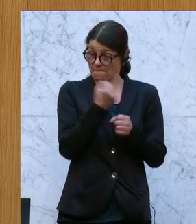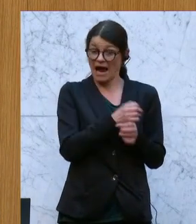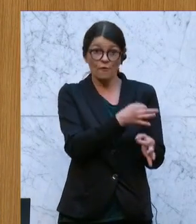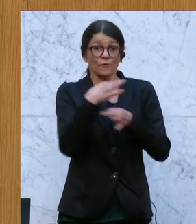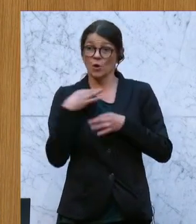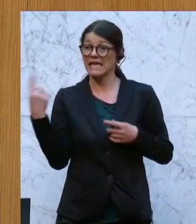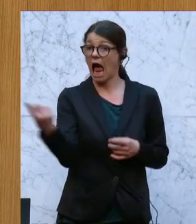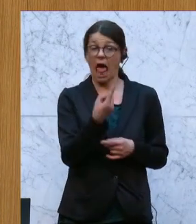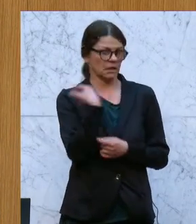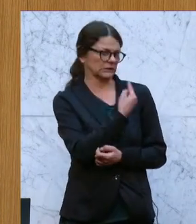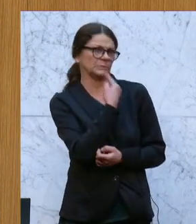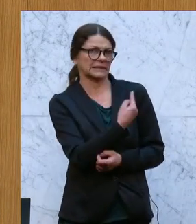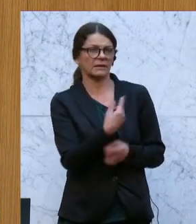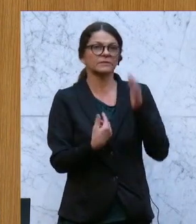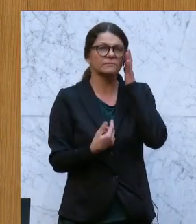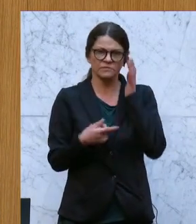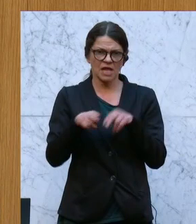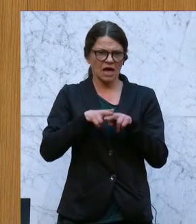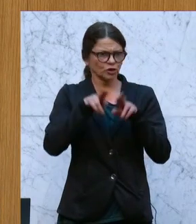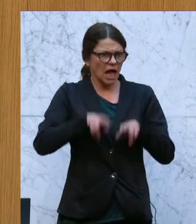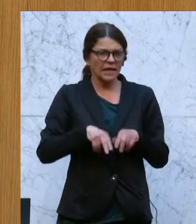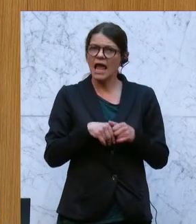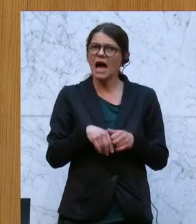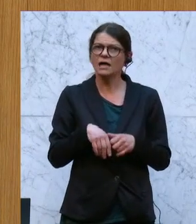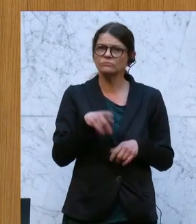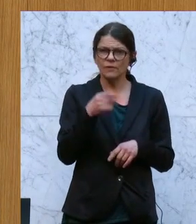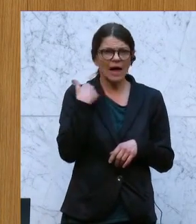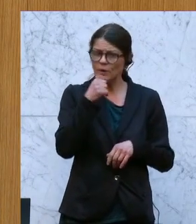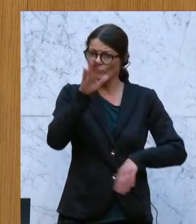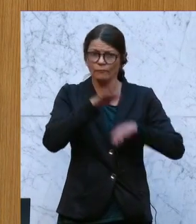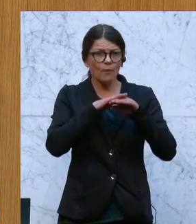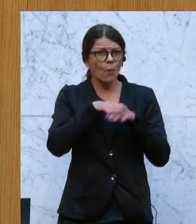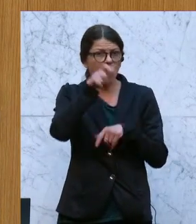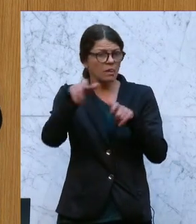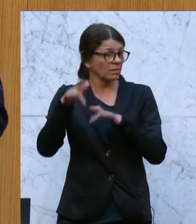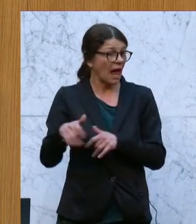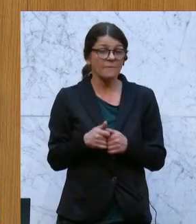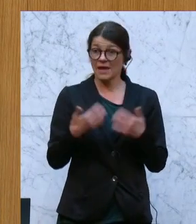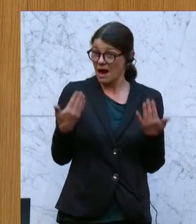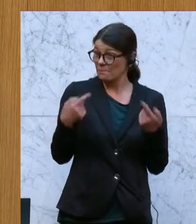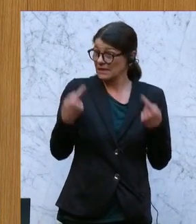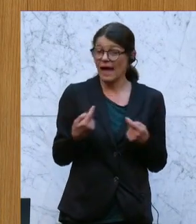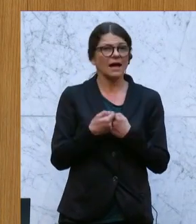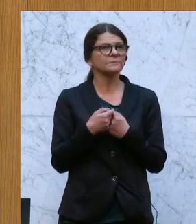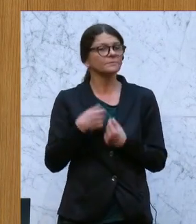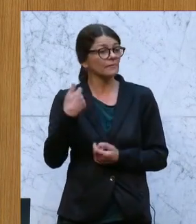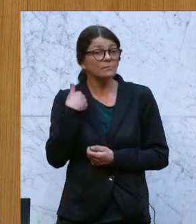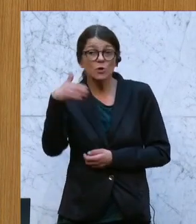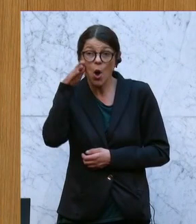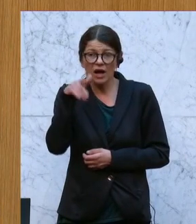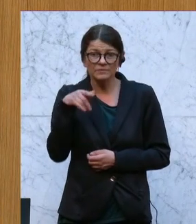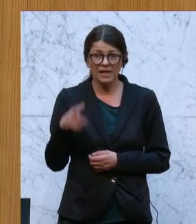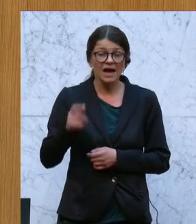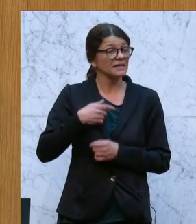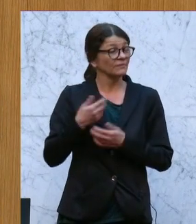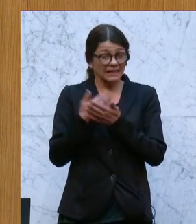gesprochen hat, als der Nationalrat nicht vollständig besetzt war. Aber dann hier hören zu müssen, als Angehörige der österreichischen